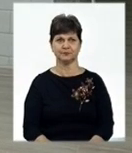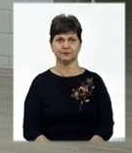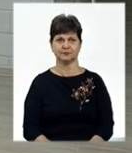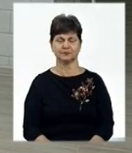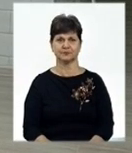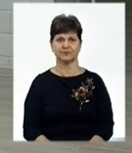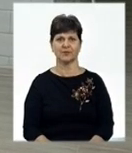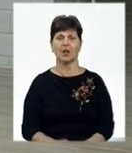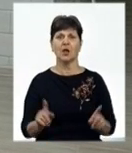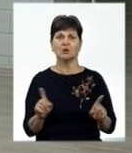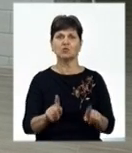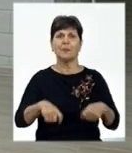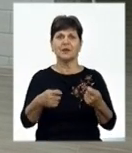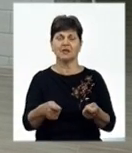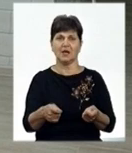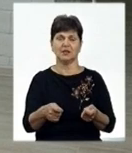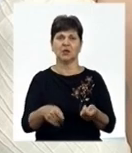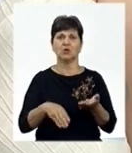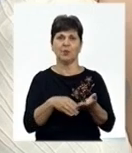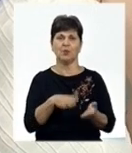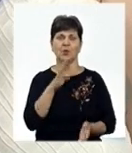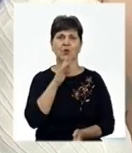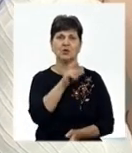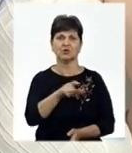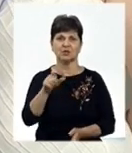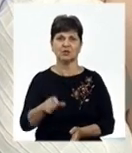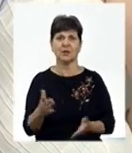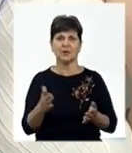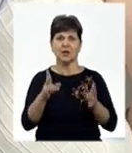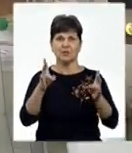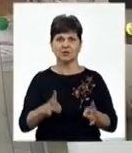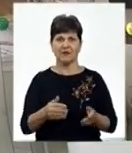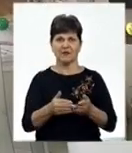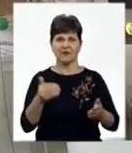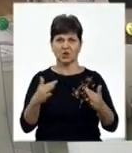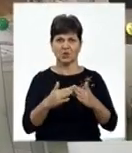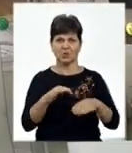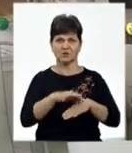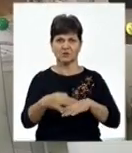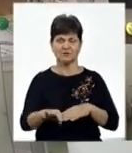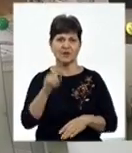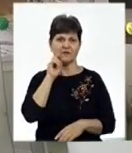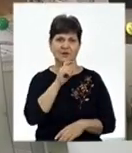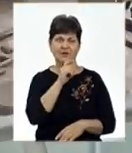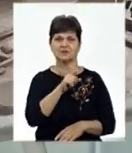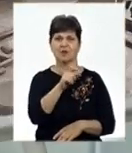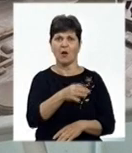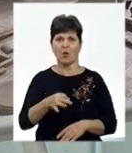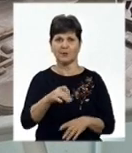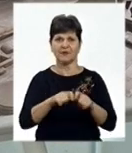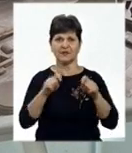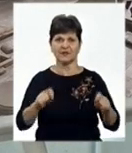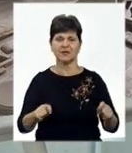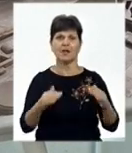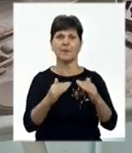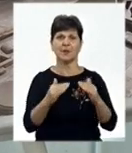Або надати допомогу жінкам, які постраждали від домашнього насильства в сім'ї, у Вінницькій області відкрили притулок, в якому жінки можуть перебувати